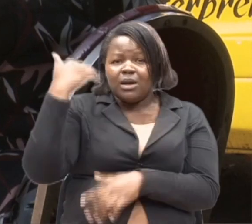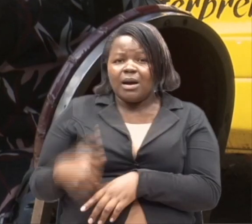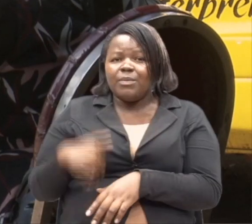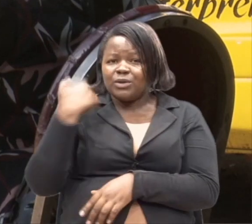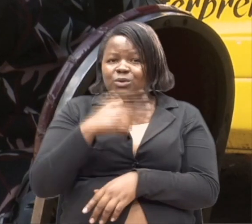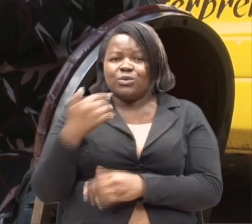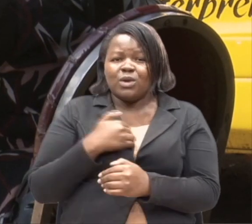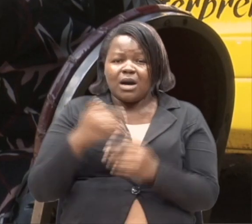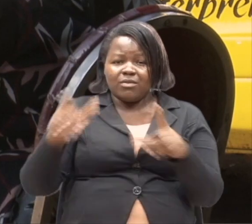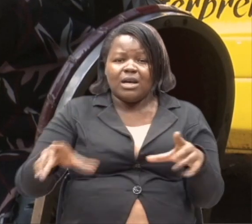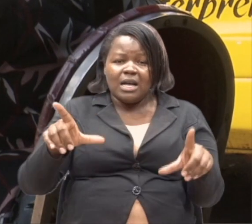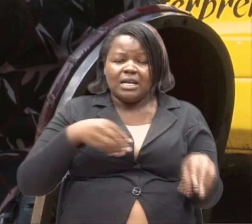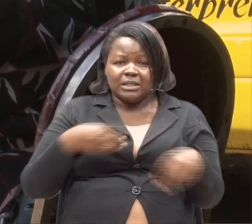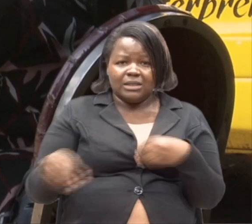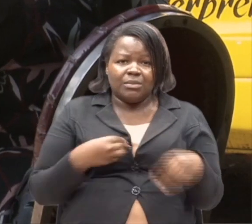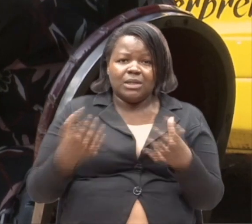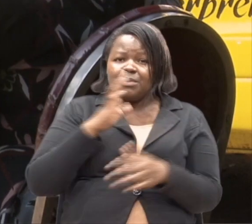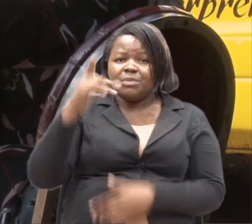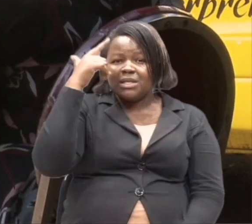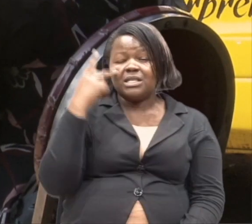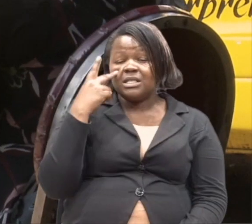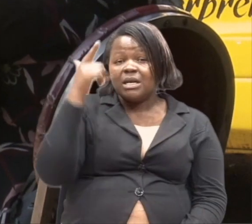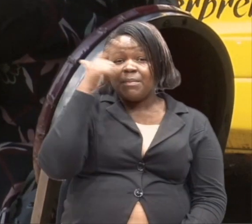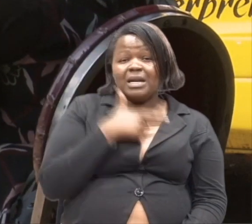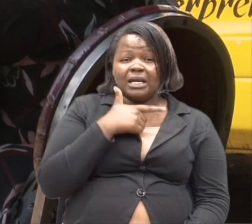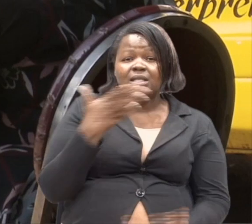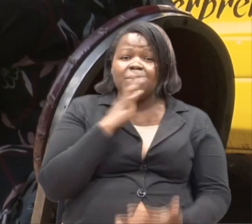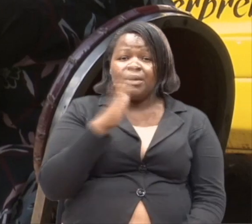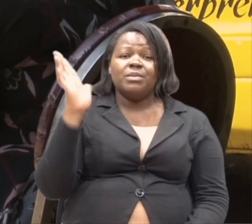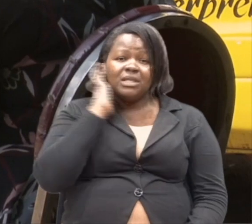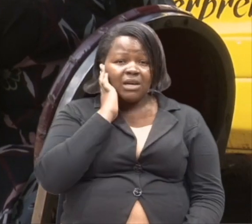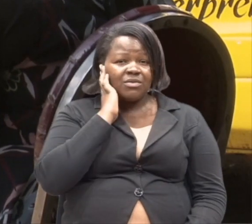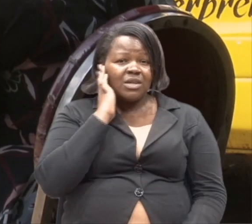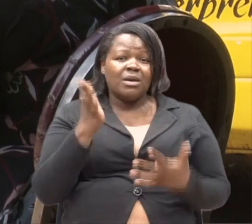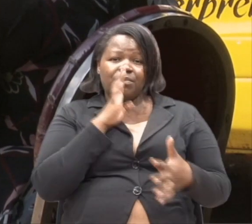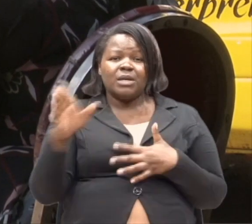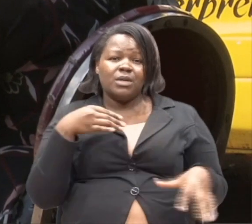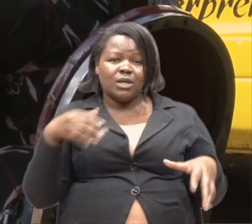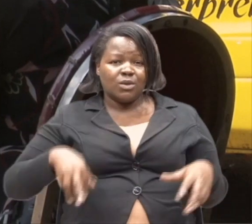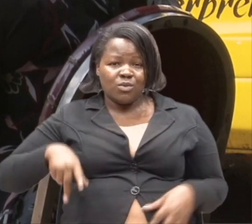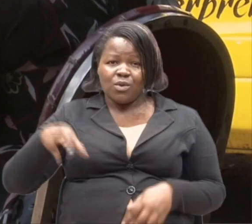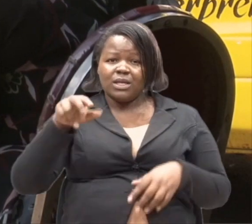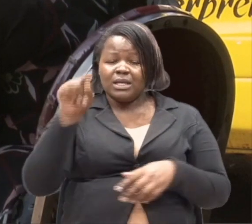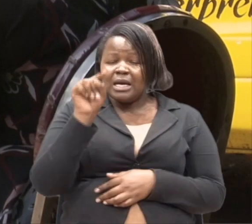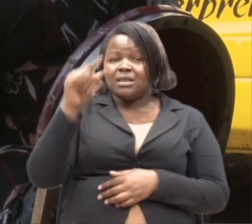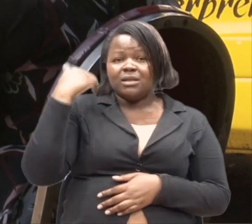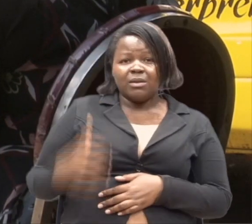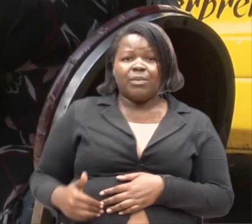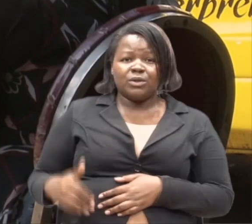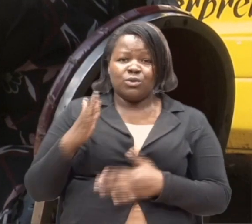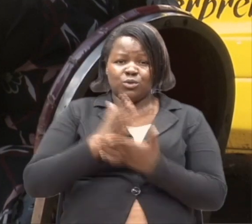Mutu wa yoyote ambaya naishi na ulemavu. Either ni wakuona. Wakusikia. Wakutembea. Kwa hivyo